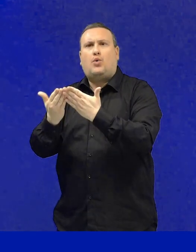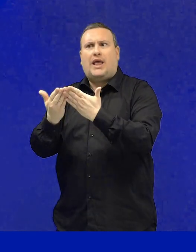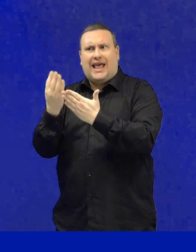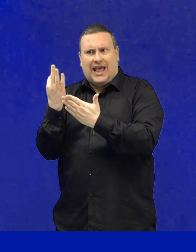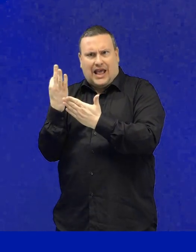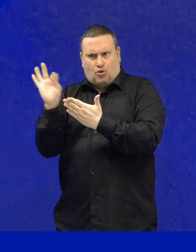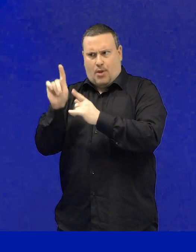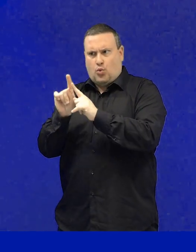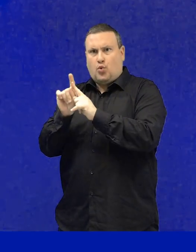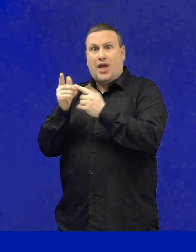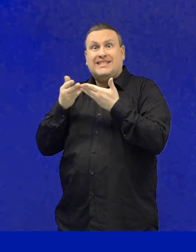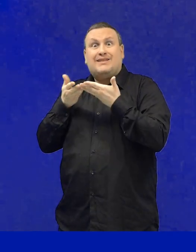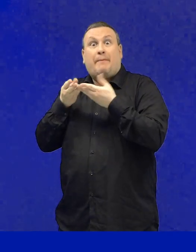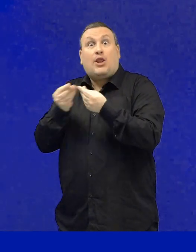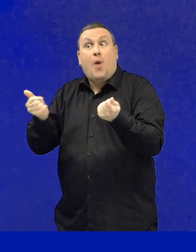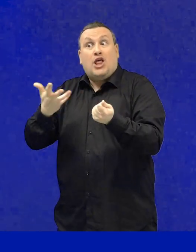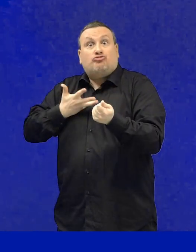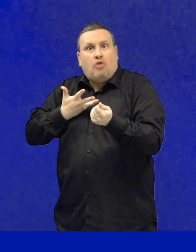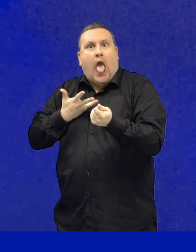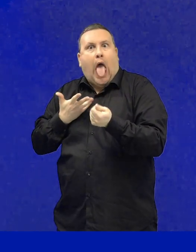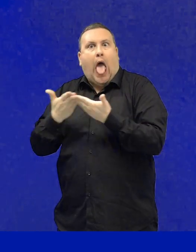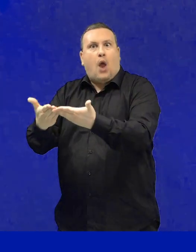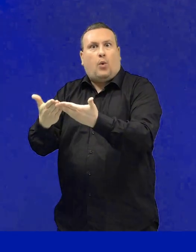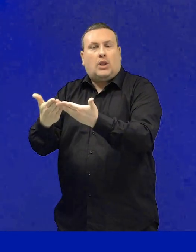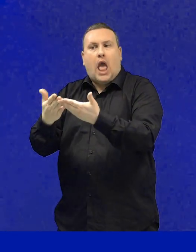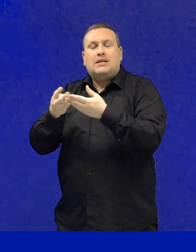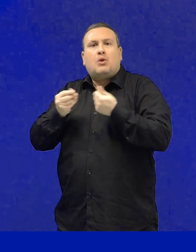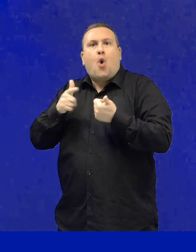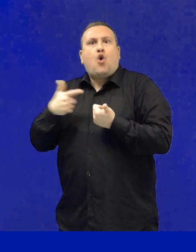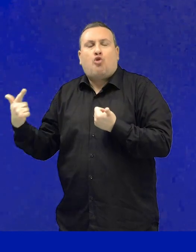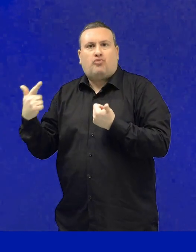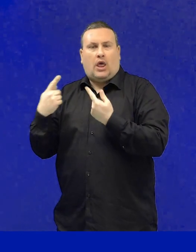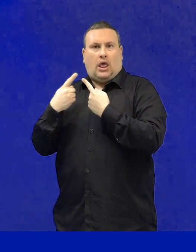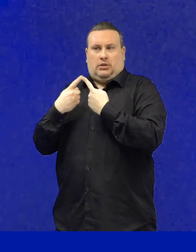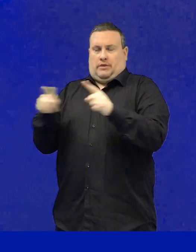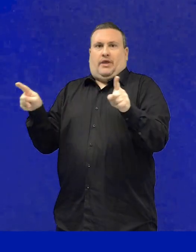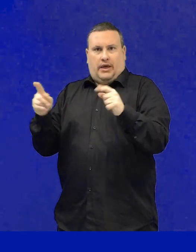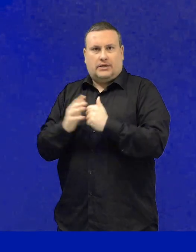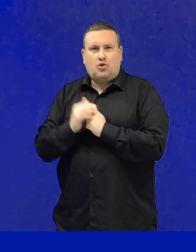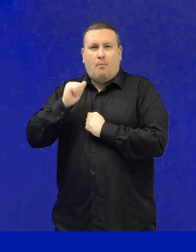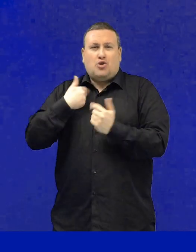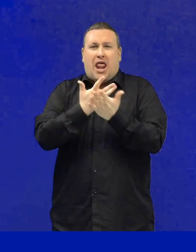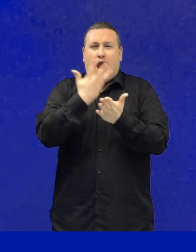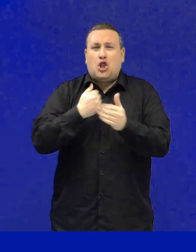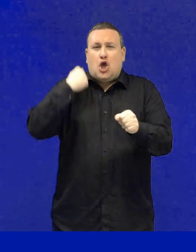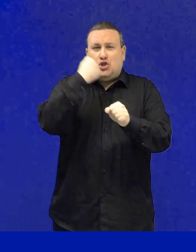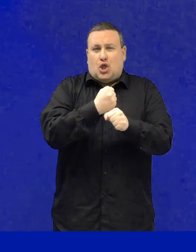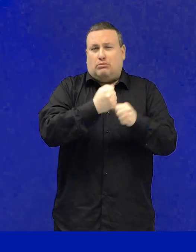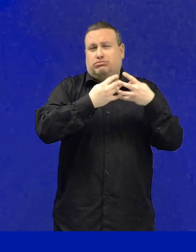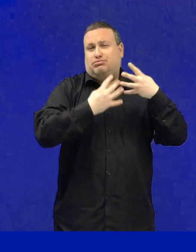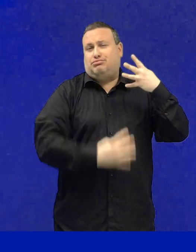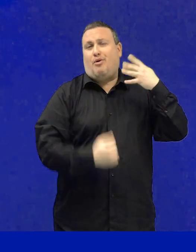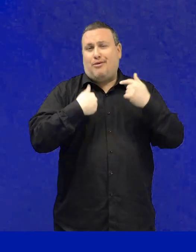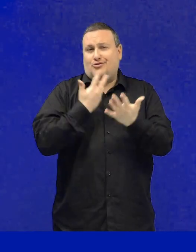soprattutto alla differenza che essa fa. Potrei raccontarvi davvero moltissime storie sulla differenza